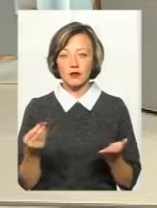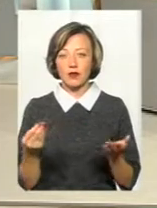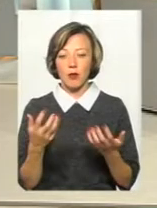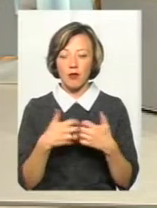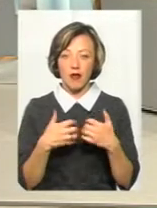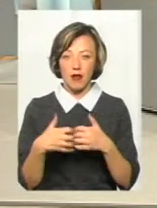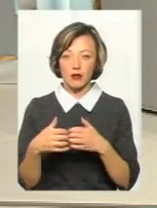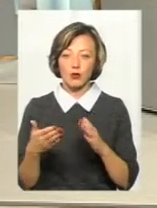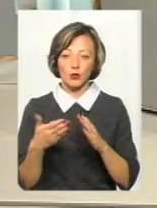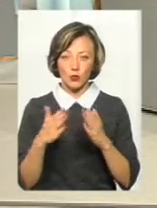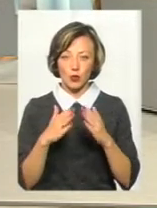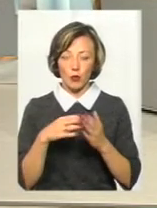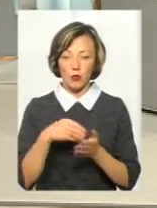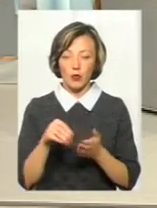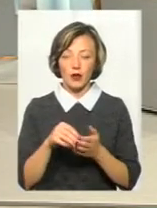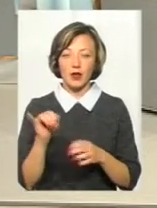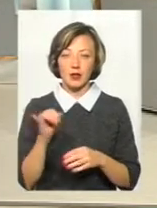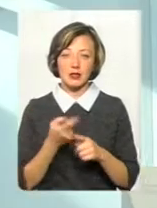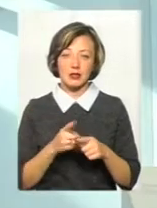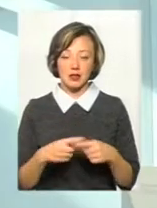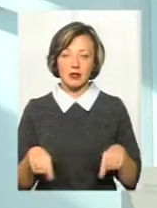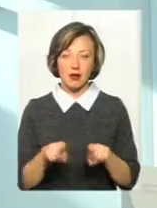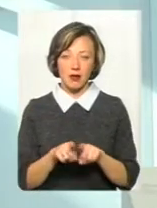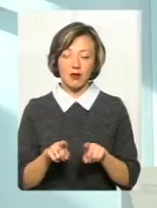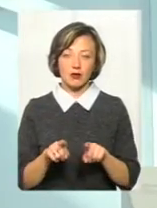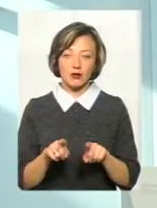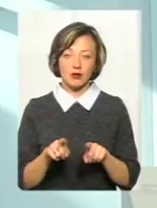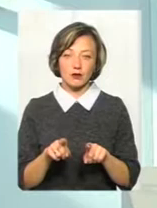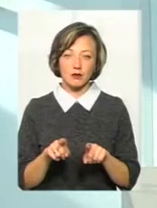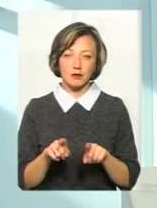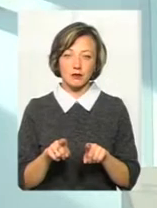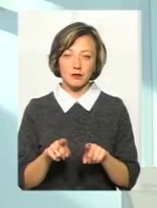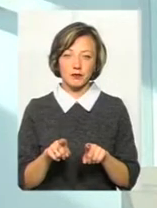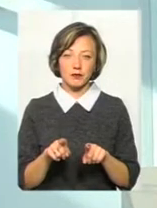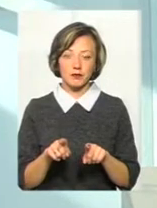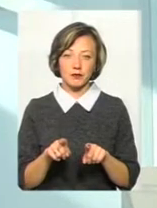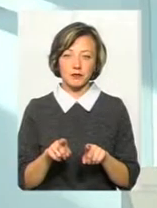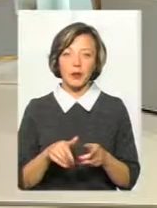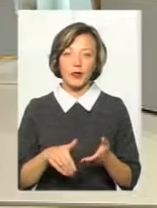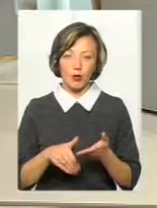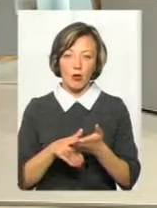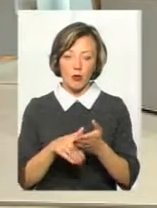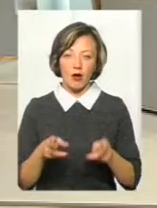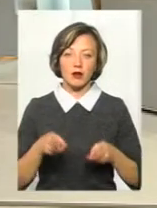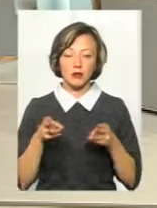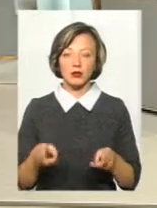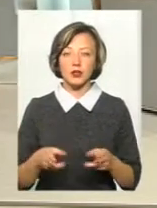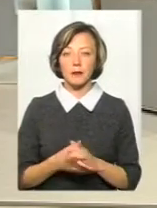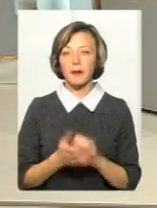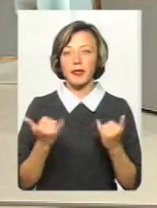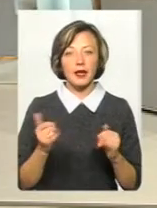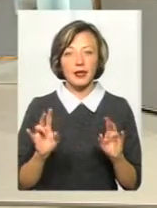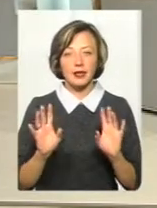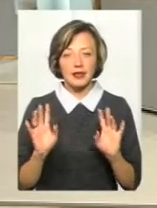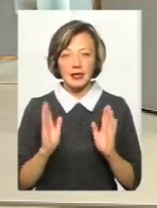обладнання, яке додому. І це також свого роду... Тобто зараз не тільки треба